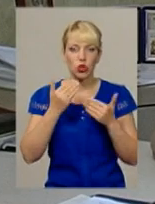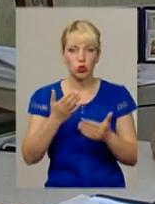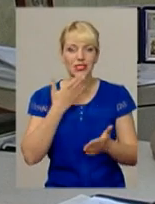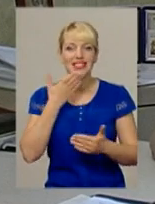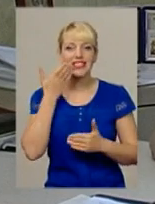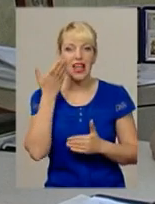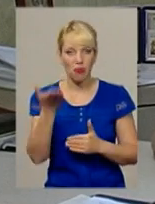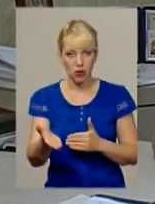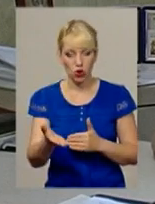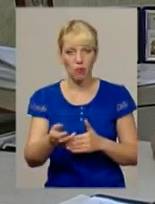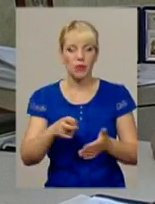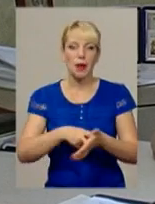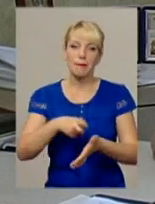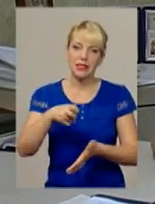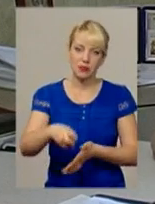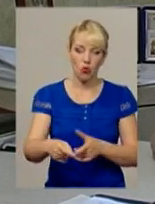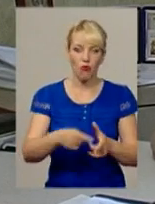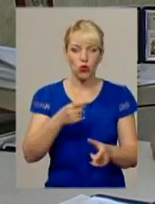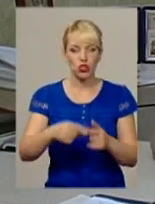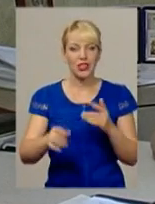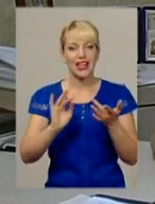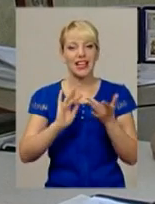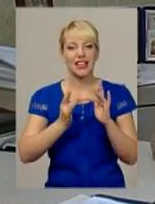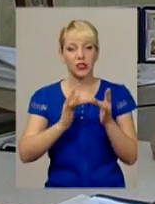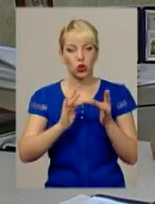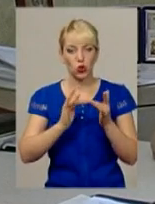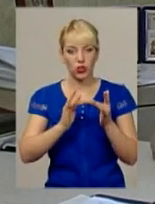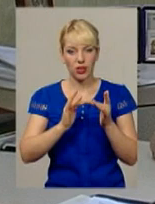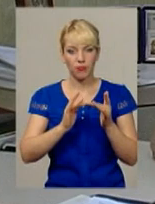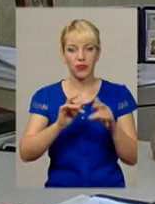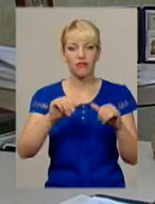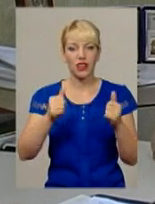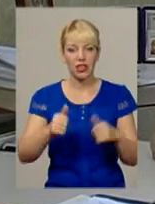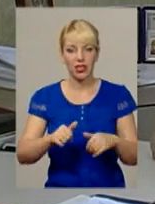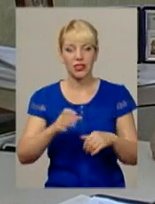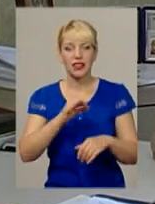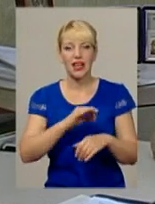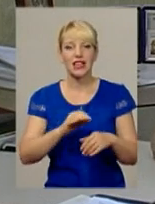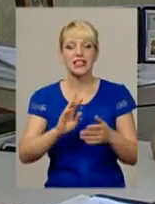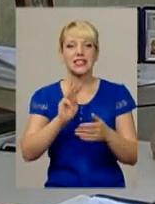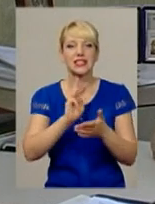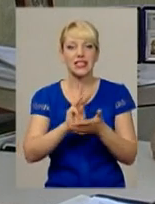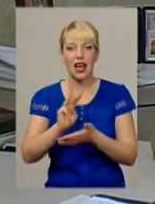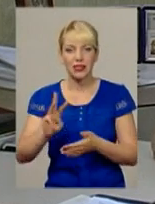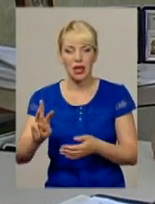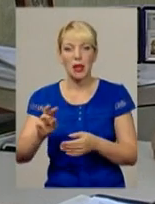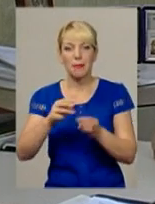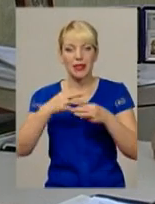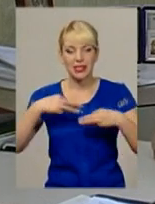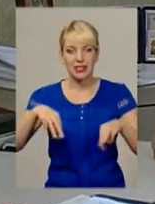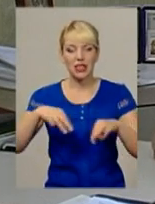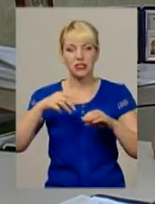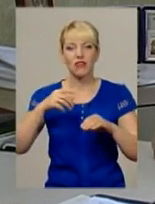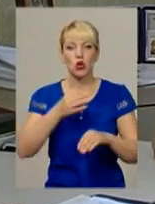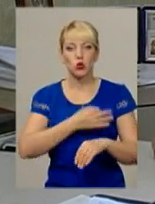письмовим, або в електронному вигляді на сайт Міністерства інвестиції і отримати інформацію лише за об